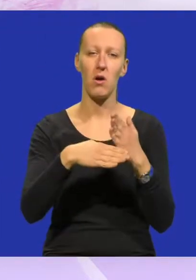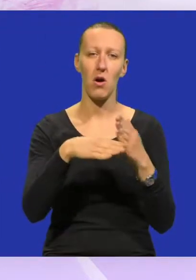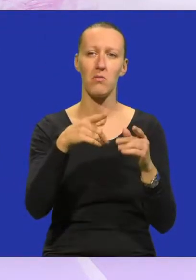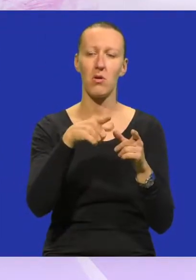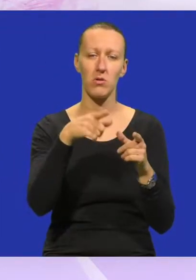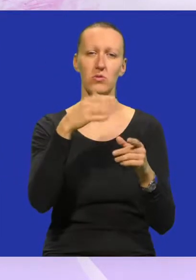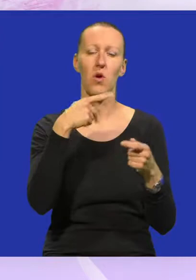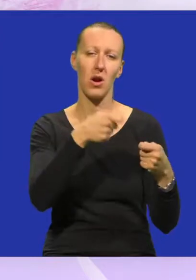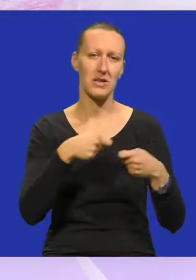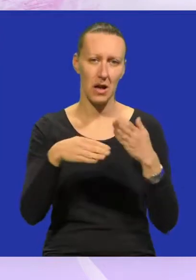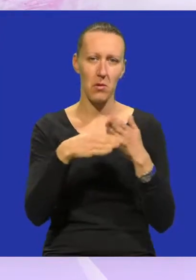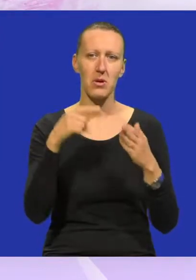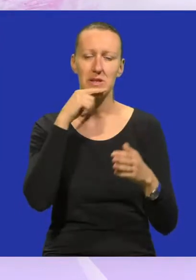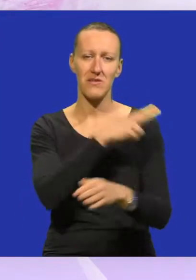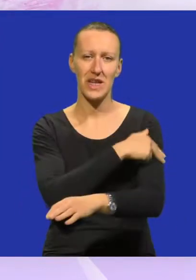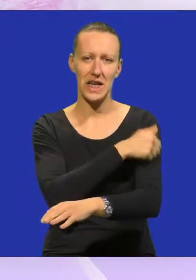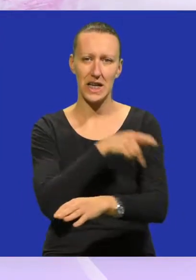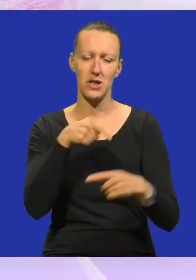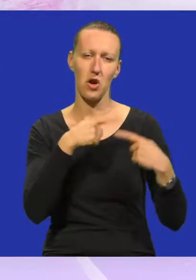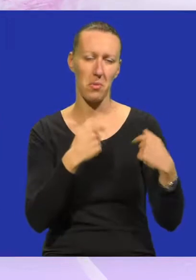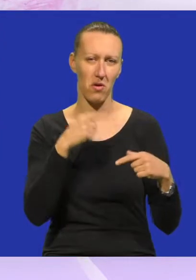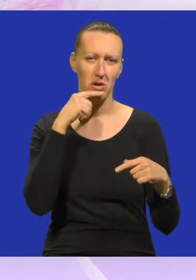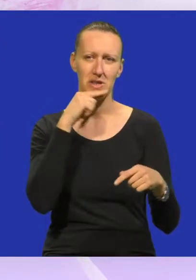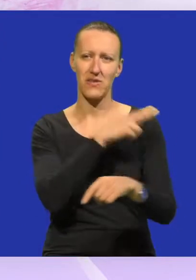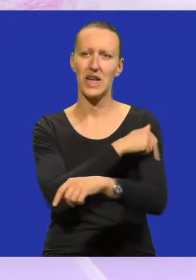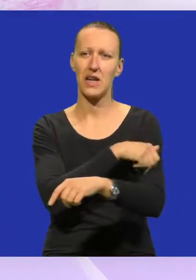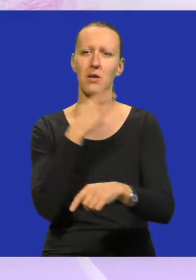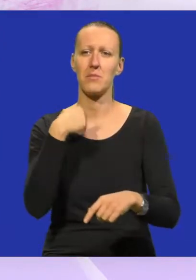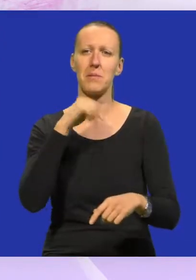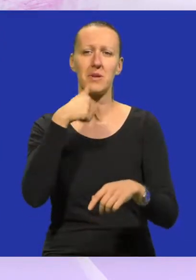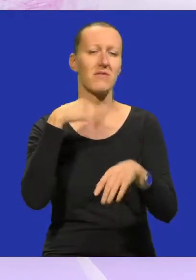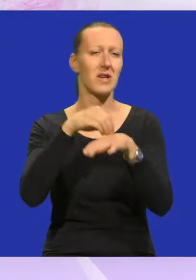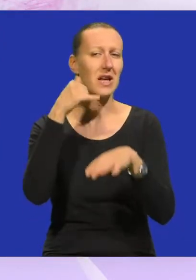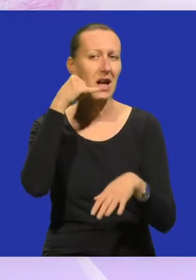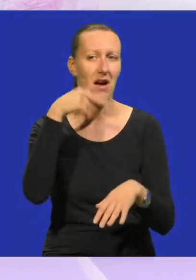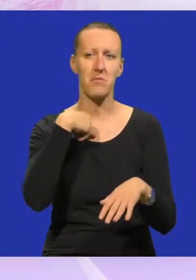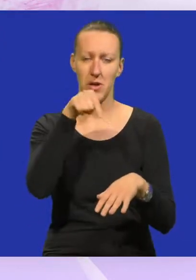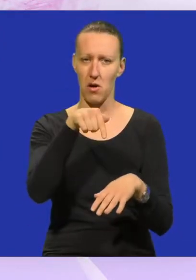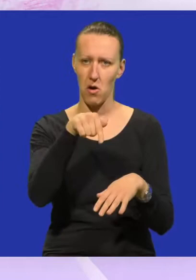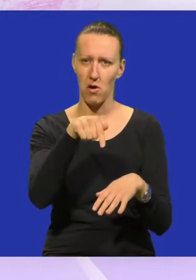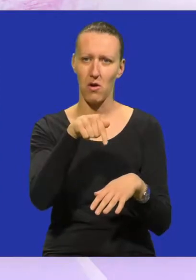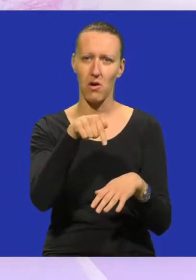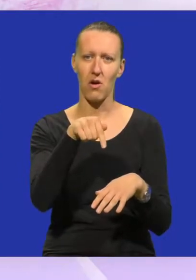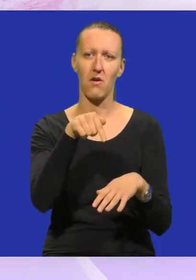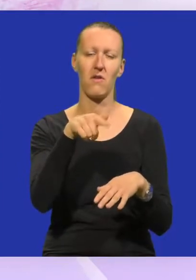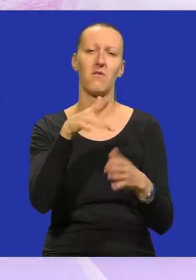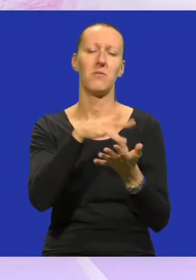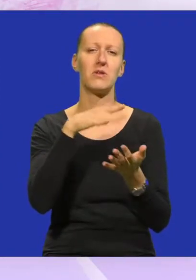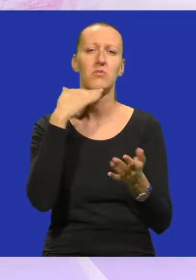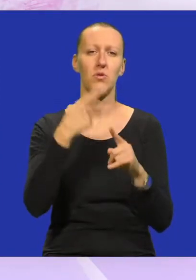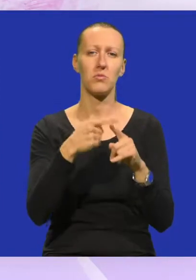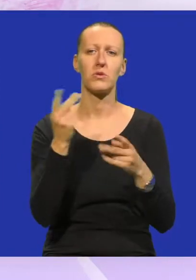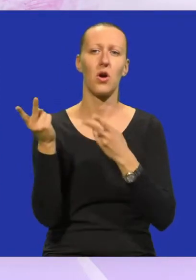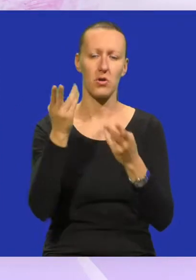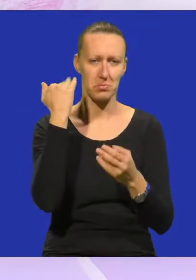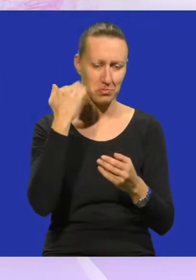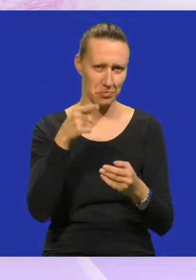infrastrukturi i organizaciju pomaže Crveni križ, volonteri Crvenog križa kojima smo se mi prvima javili. Kako mi inače u ovim krajevima smo često